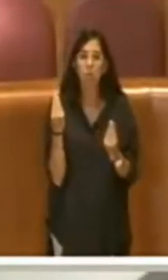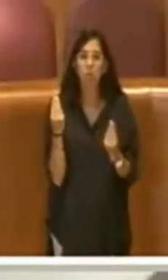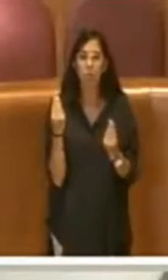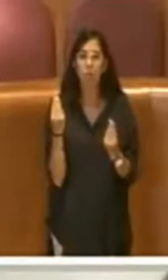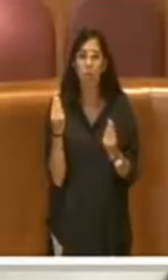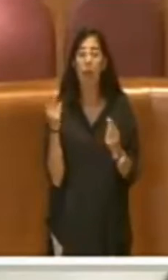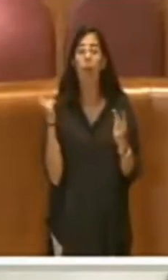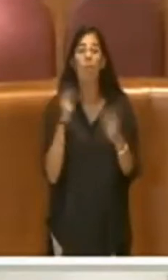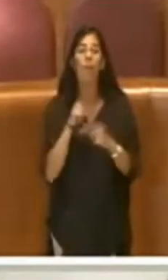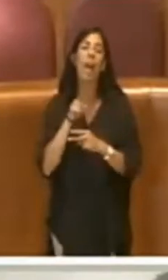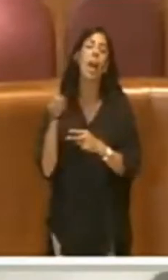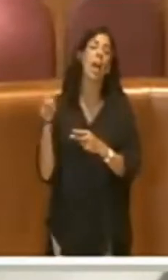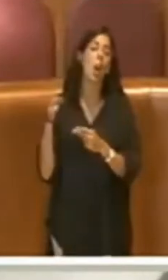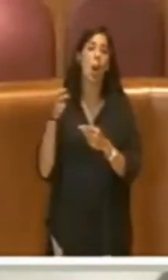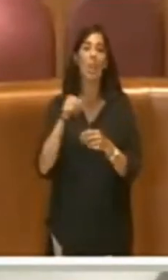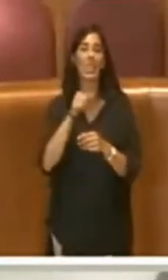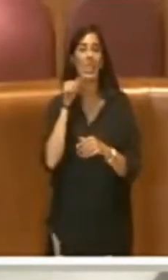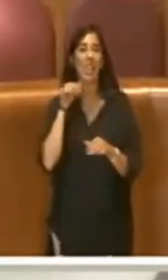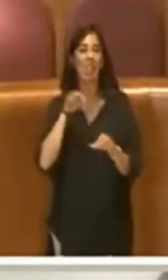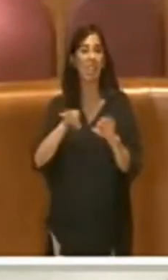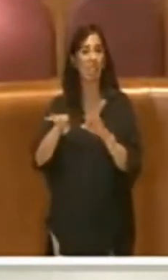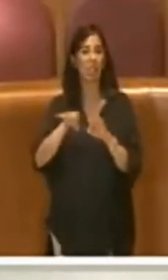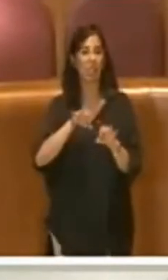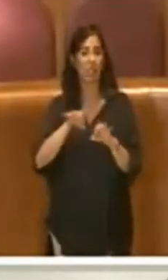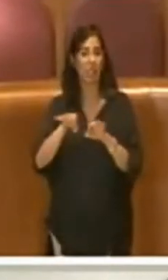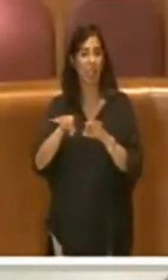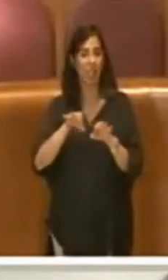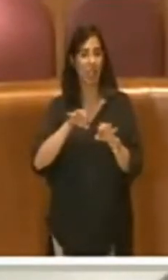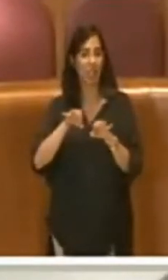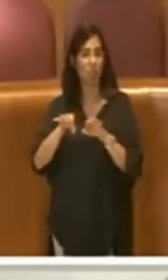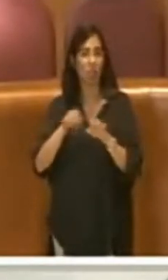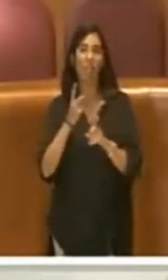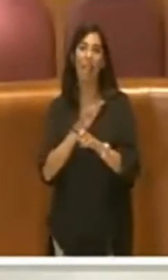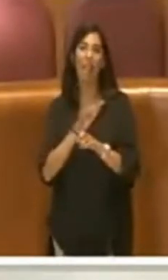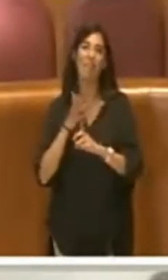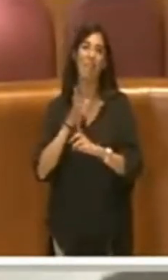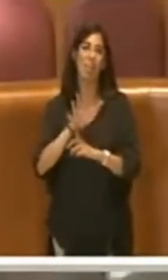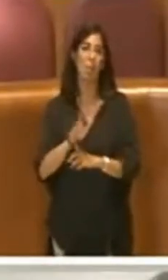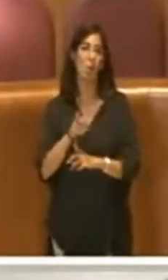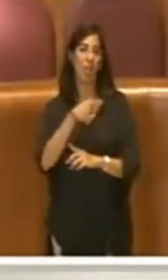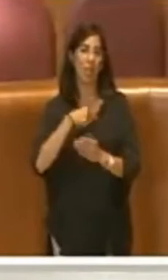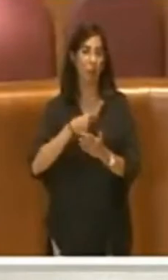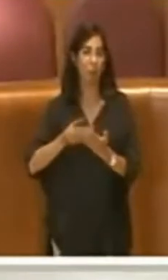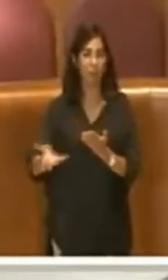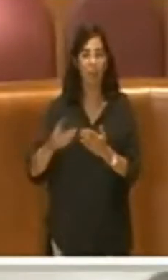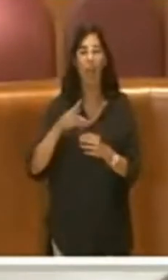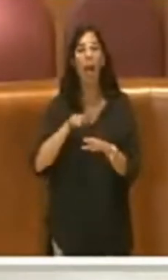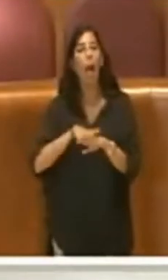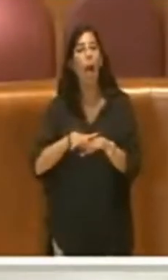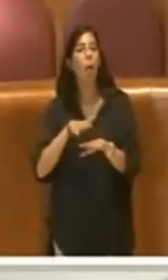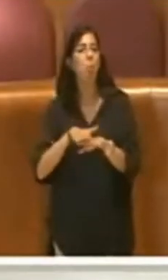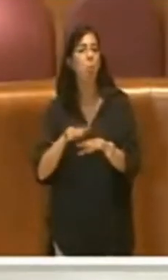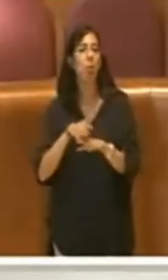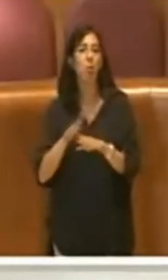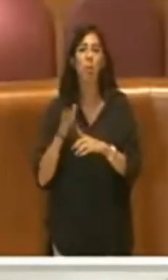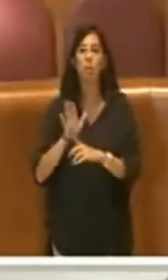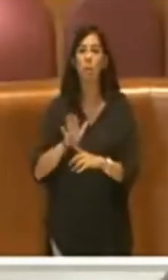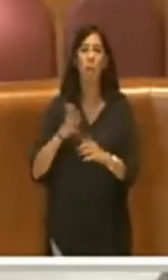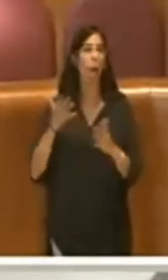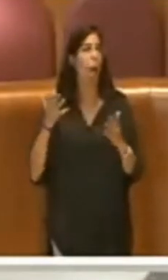loro strumentalizzano tutto, strumentalizzano qualsiasi cosa, hanno l'abitudine di far vedere che sta crollando il mondo per ogni